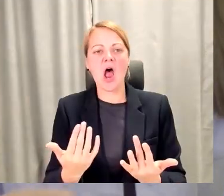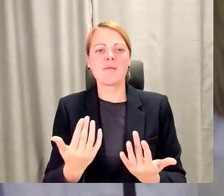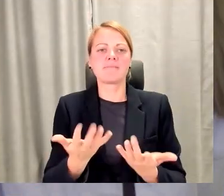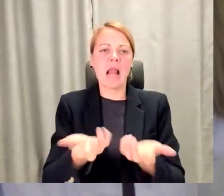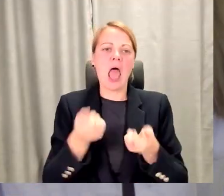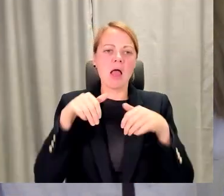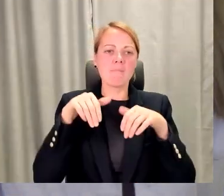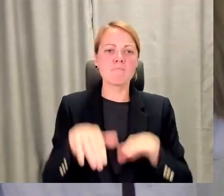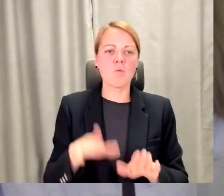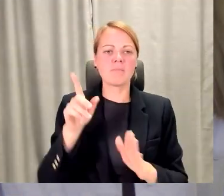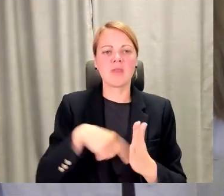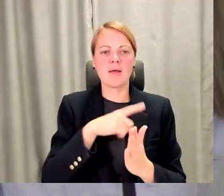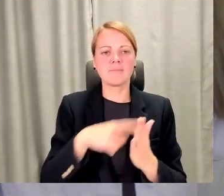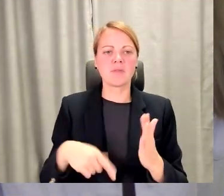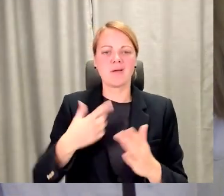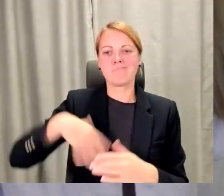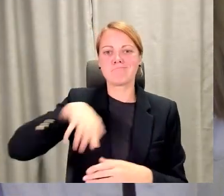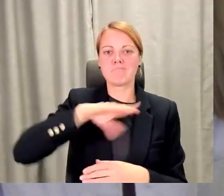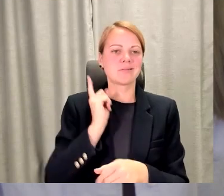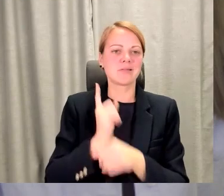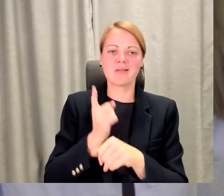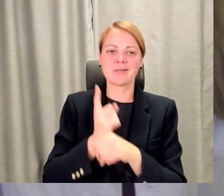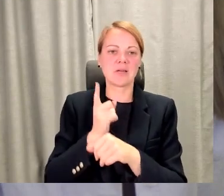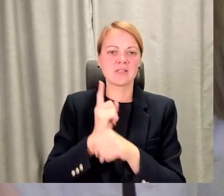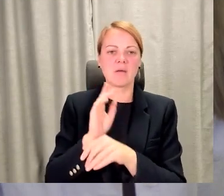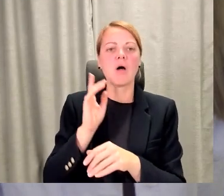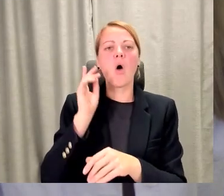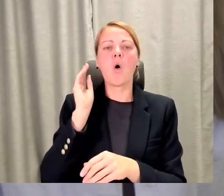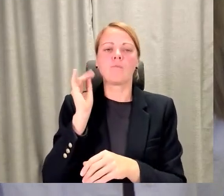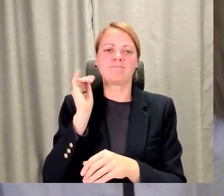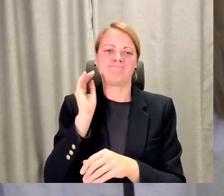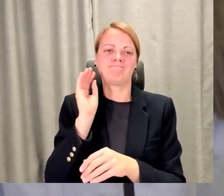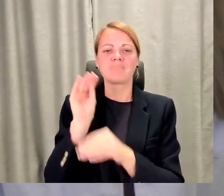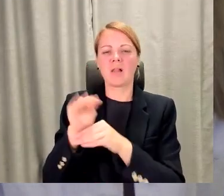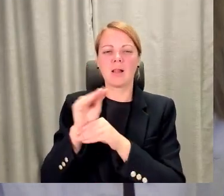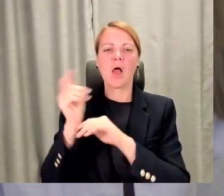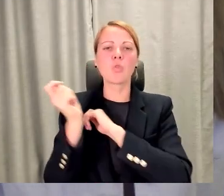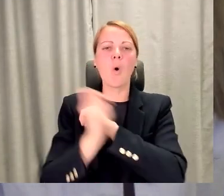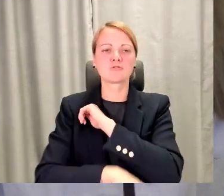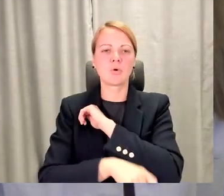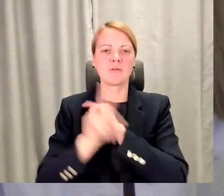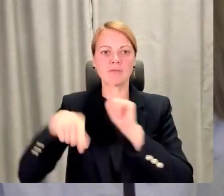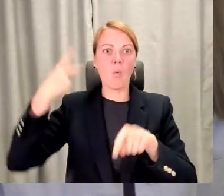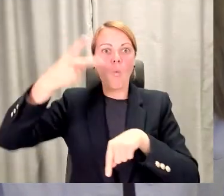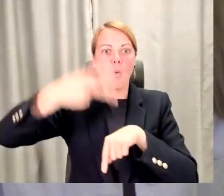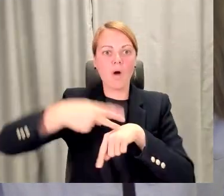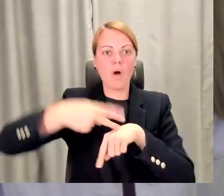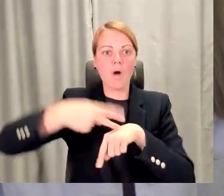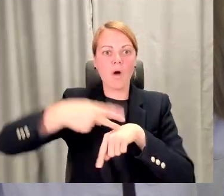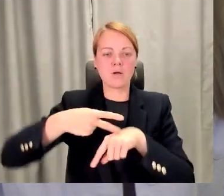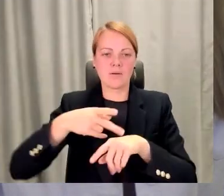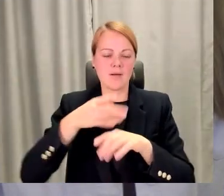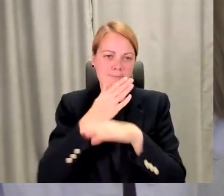mums nedrīkstam viņu nosaudīt, jo tas, manuprāt, vispār ir tāds ļoti, nu, kad cilvēks, viņš nākamreiz vairs nemēģinās. Man liekas, ka mums ir jābūt arī,